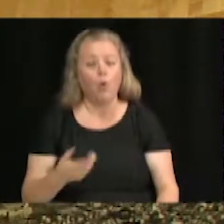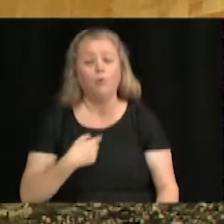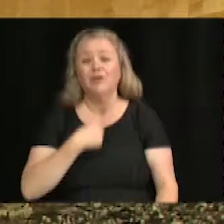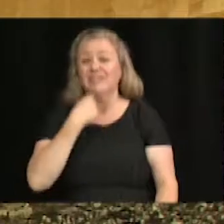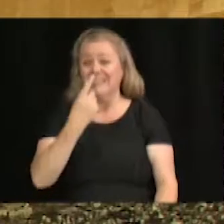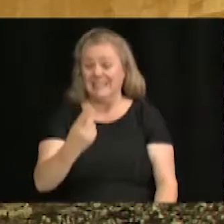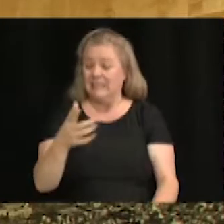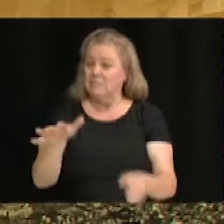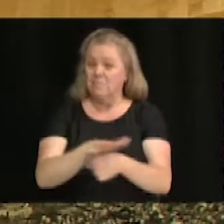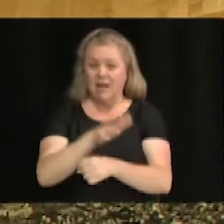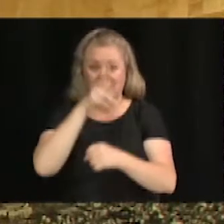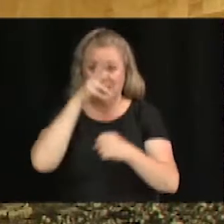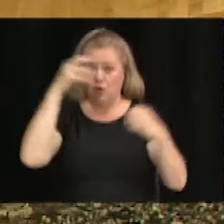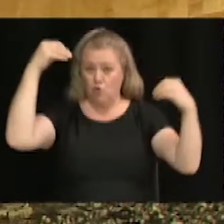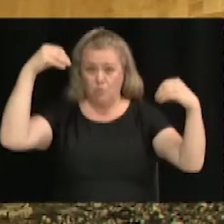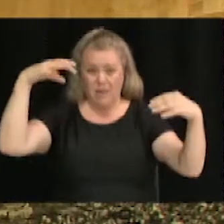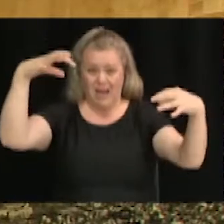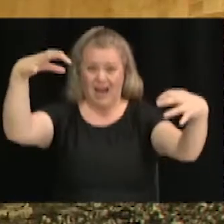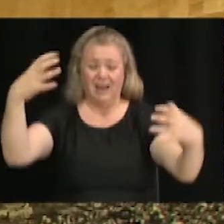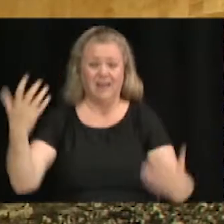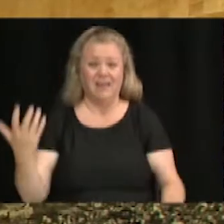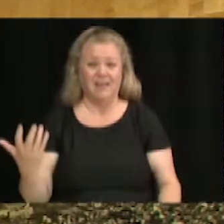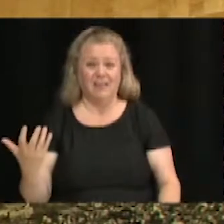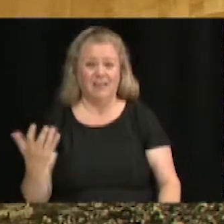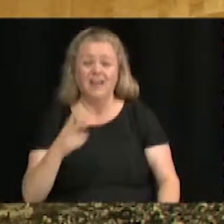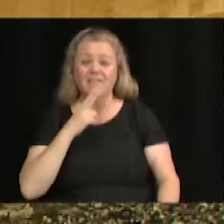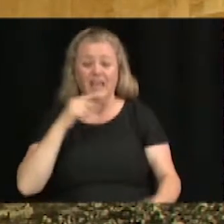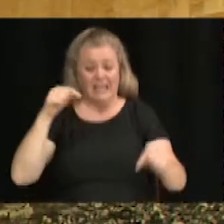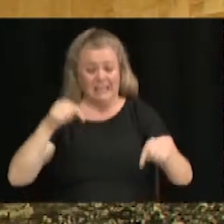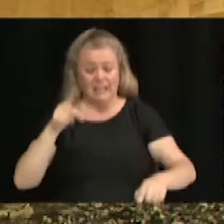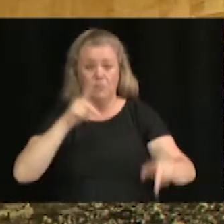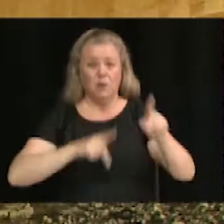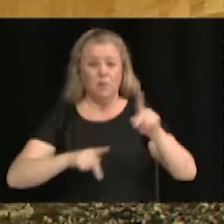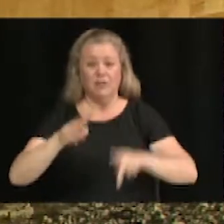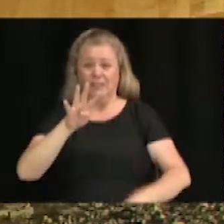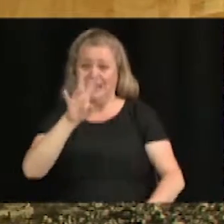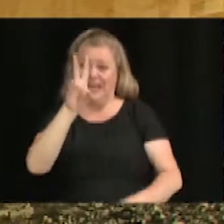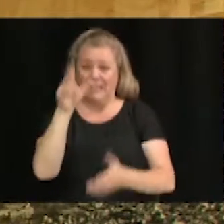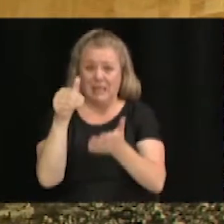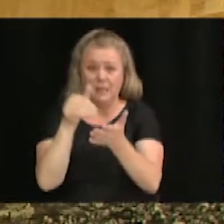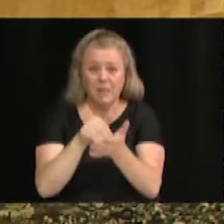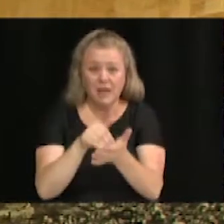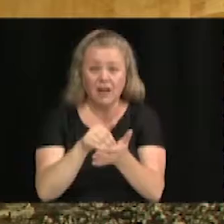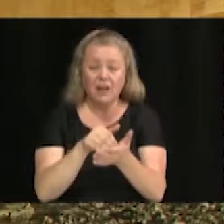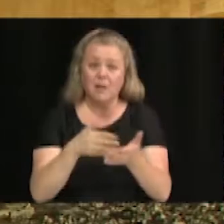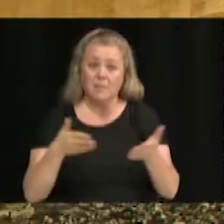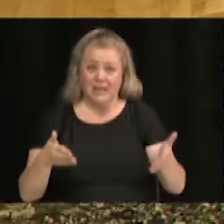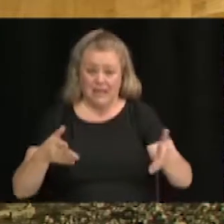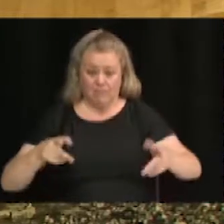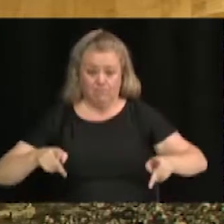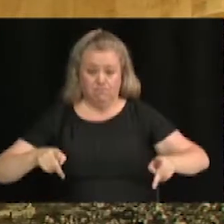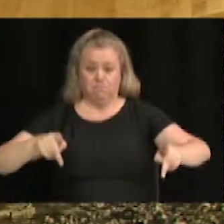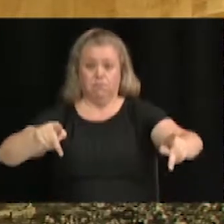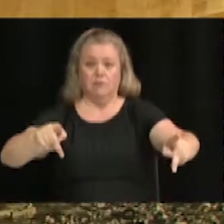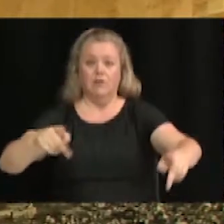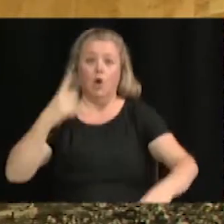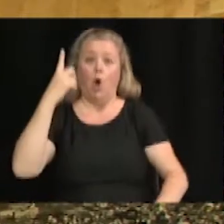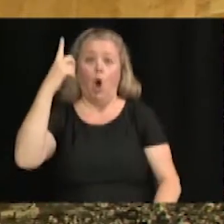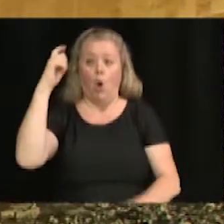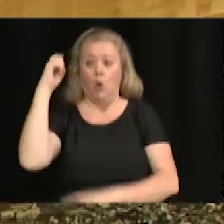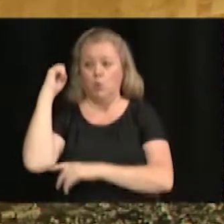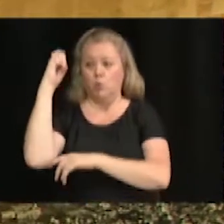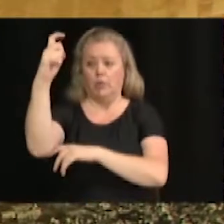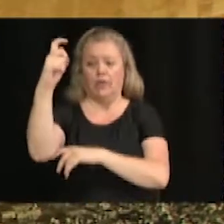d'éclairage. On a tout de même 47 000 de population. Puis c'est un artère important. Puis c'est éclairien que c'est un bar.